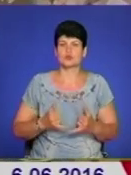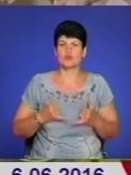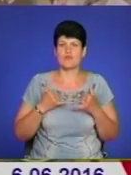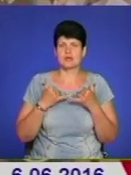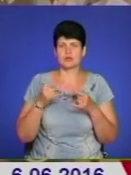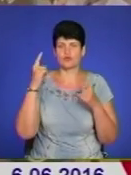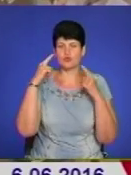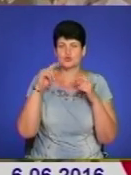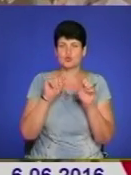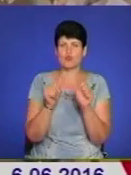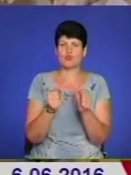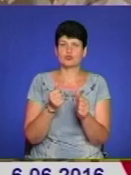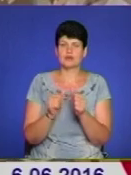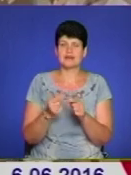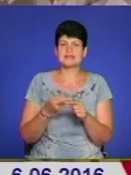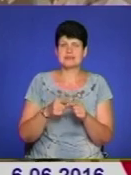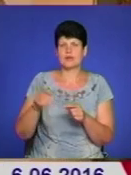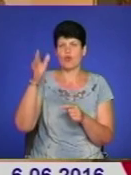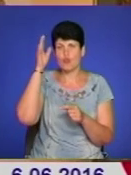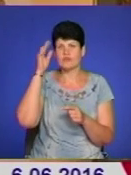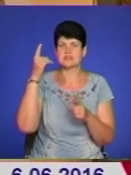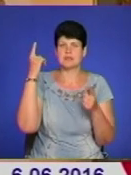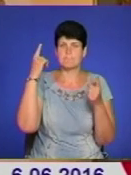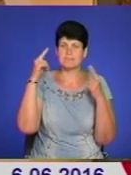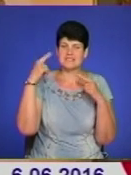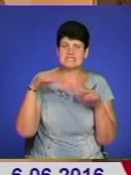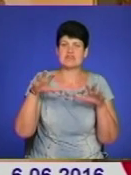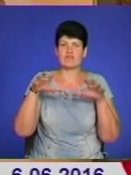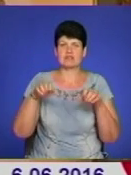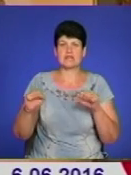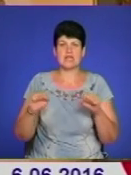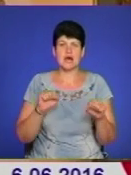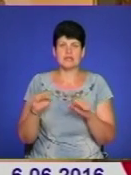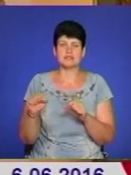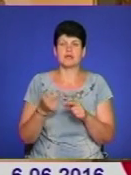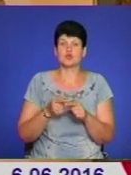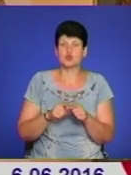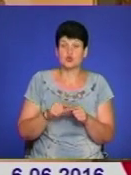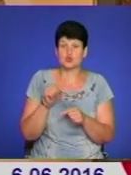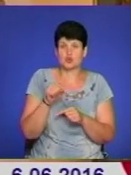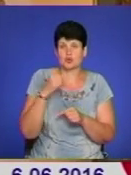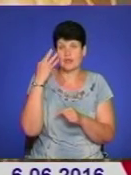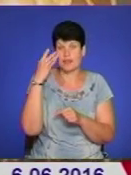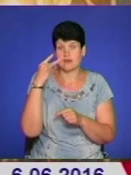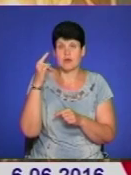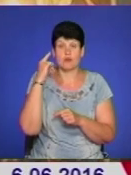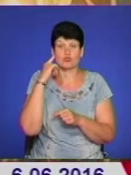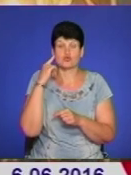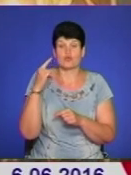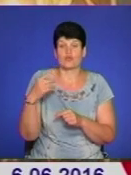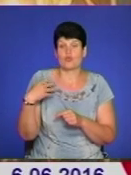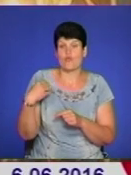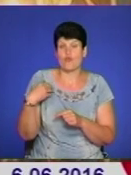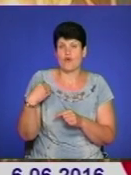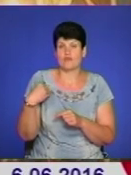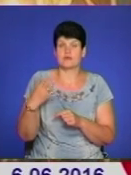скульптора. Це і митці, і науковці, і влада. На перше цю ідею я почув в Миколи Павліва з міністра Львова, відносно того,